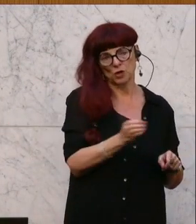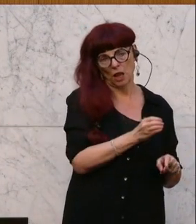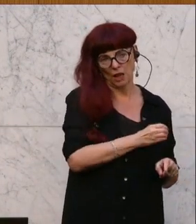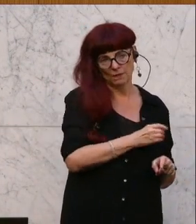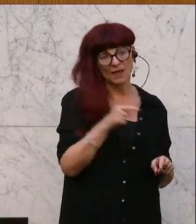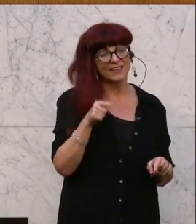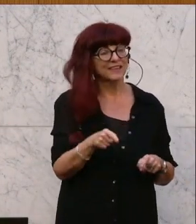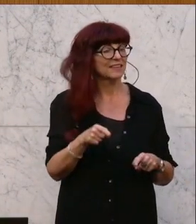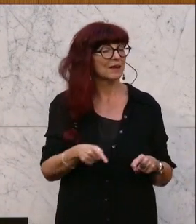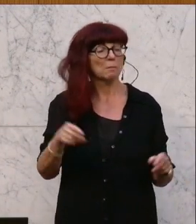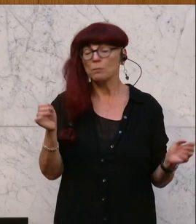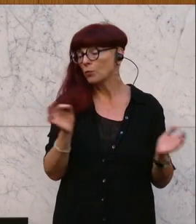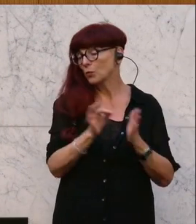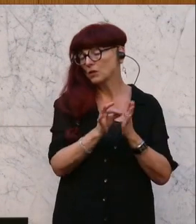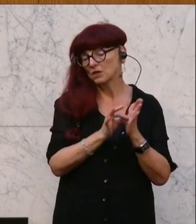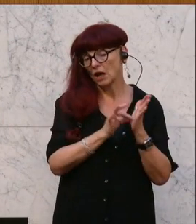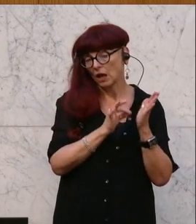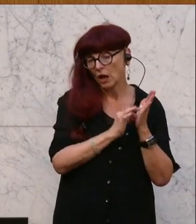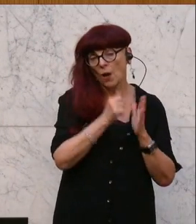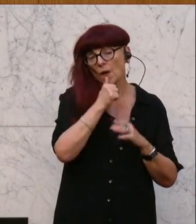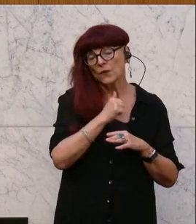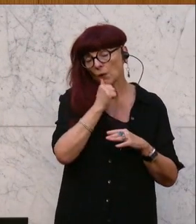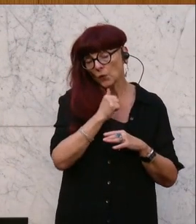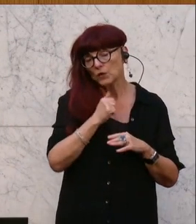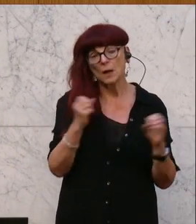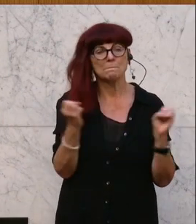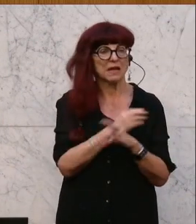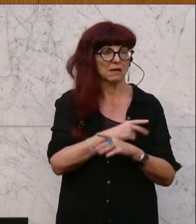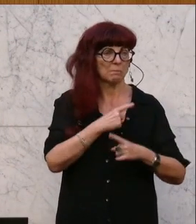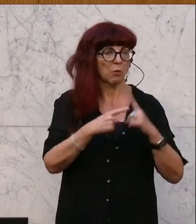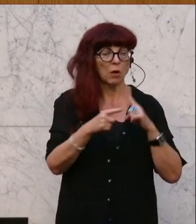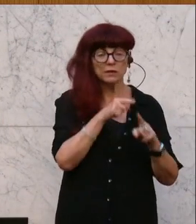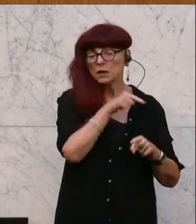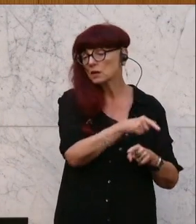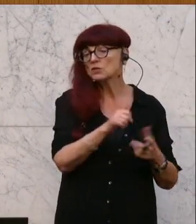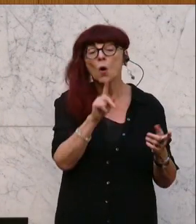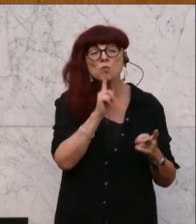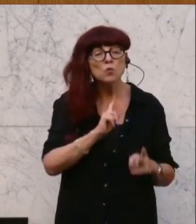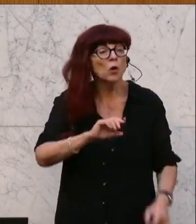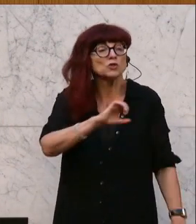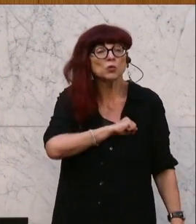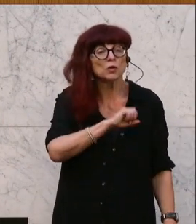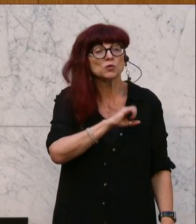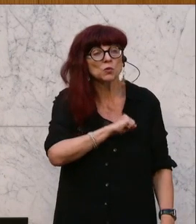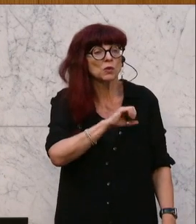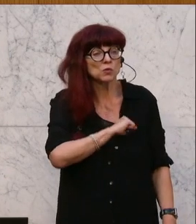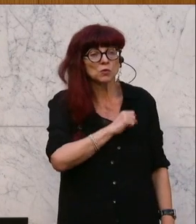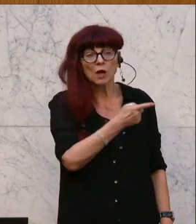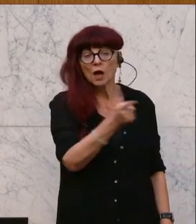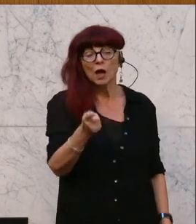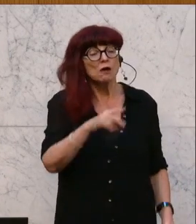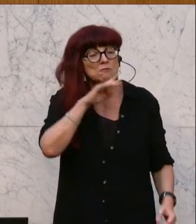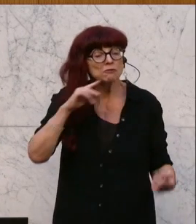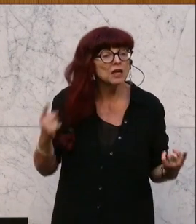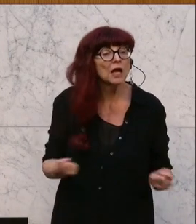Medienpolitik, die ein einziger Sündenfall ist. Man kann sich einfach nicht immer hinter einem Klimawandel verstecken und da helfen auch noch so viele Kampagnen